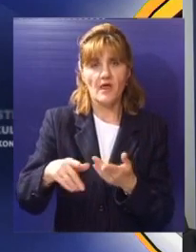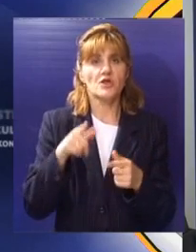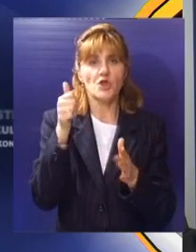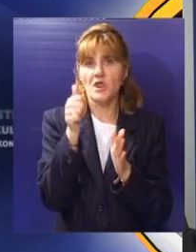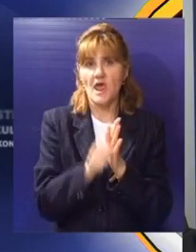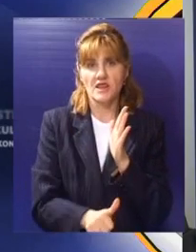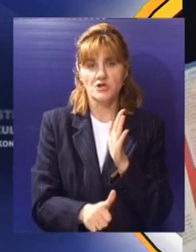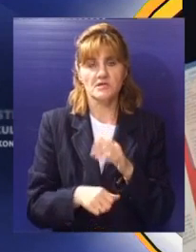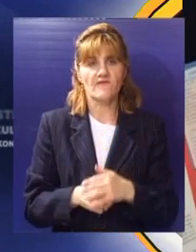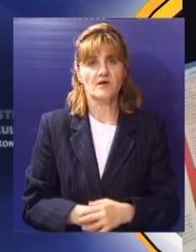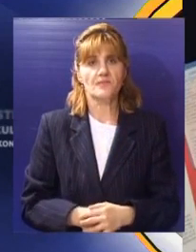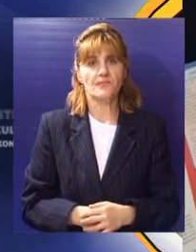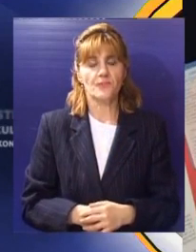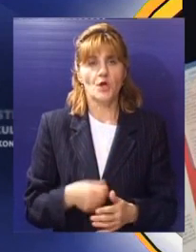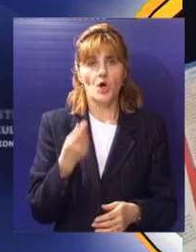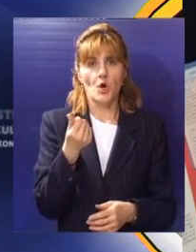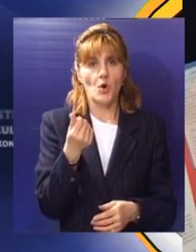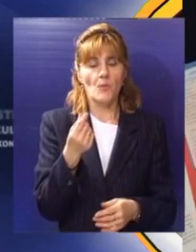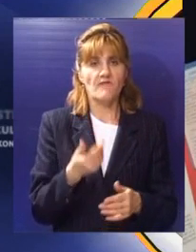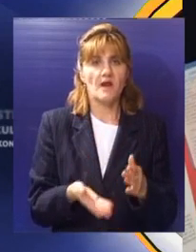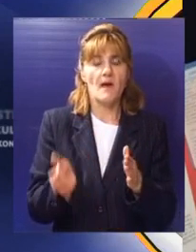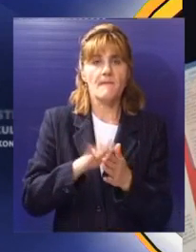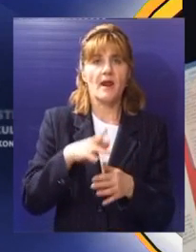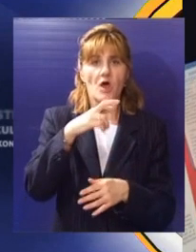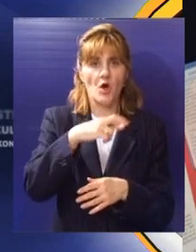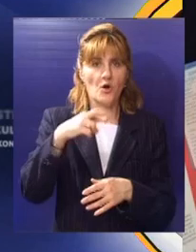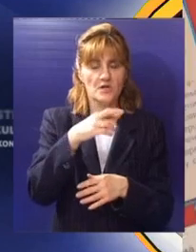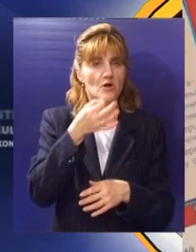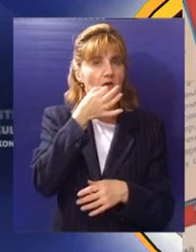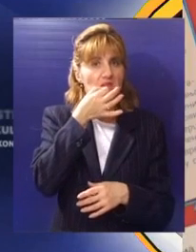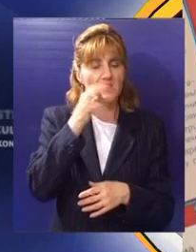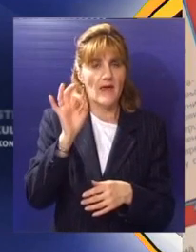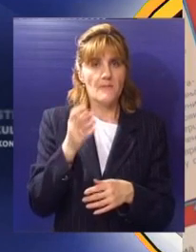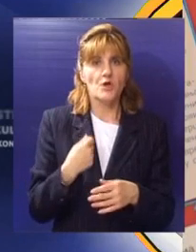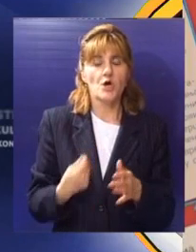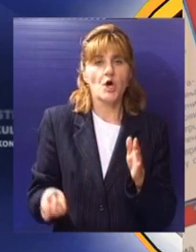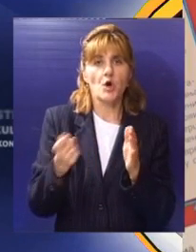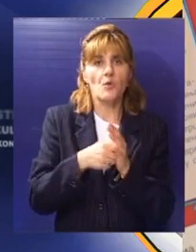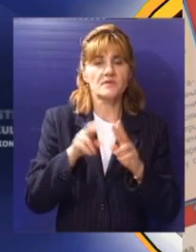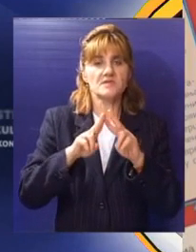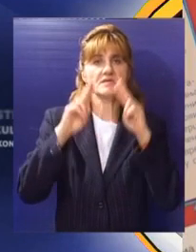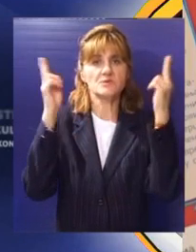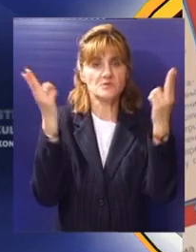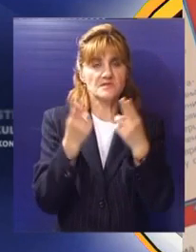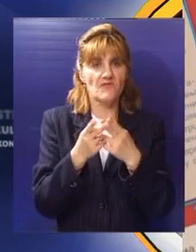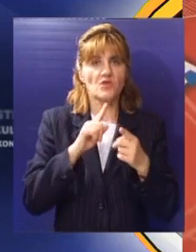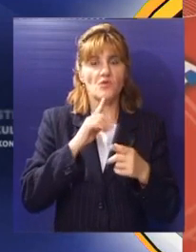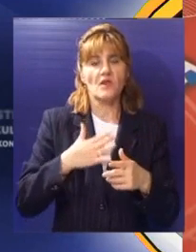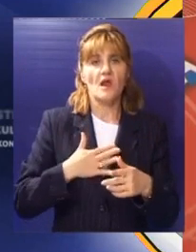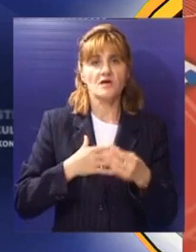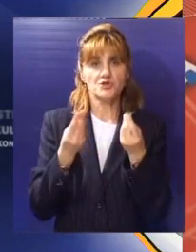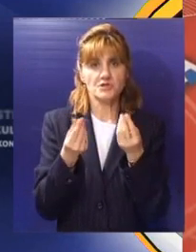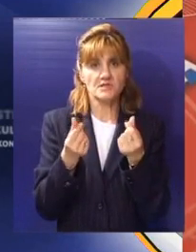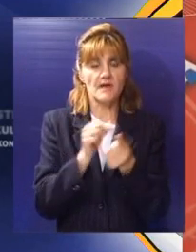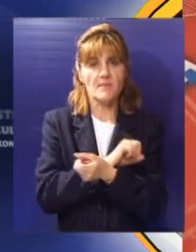procedura je vrlo jednostavna. Kupovina preko interneta je jedan od najpovojnijih načina kupovine iz cijelog sveta, pa i naše zemlje